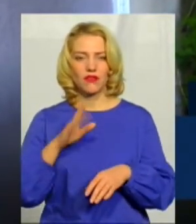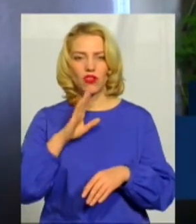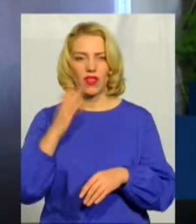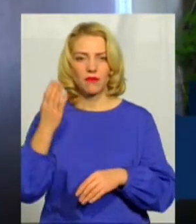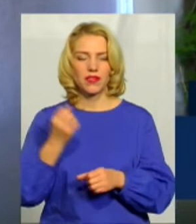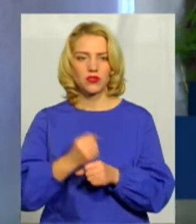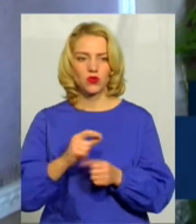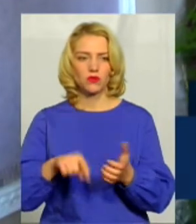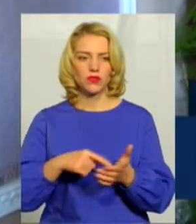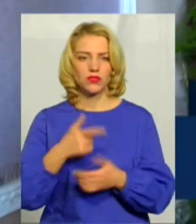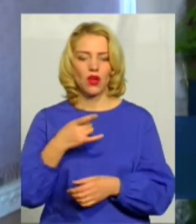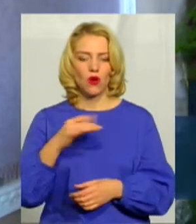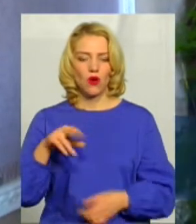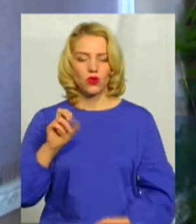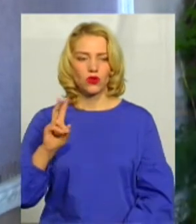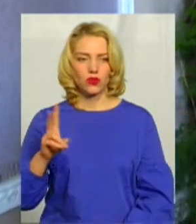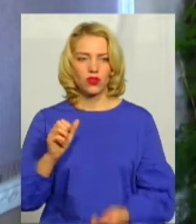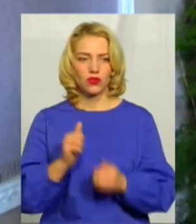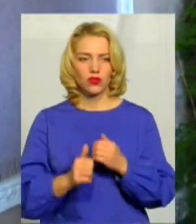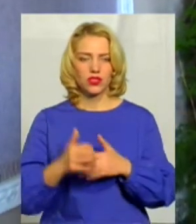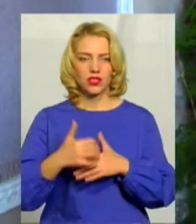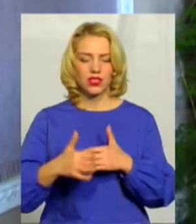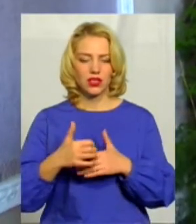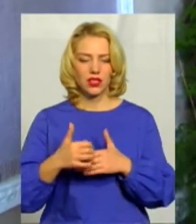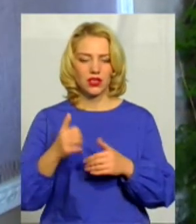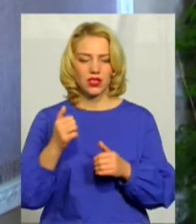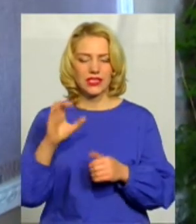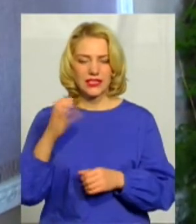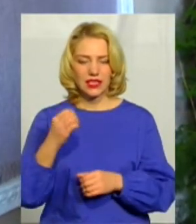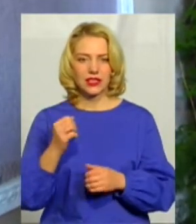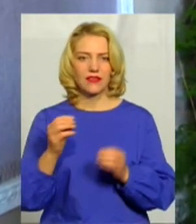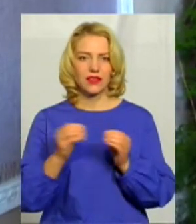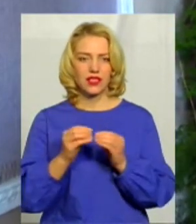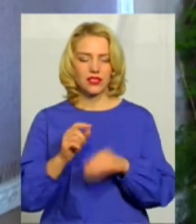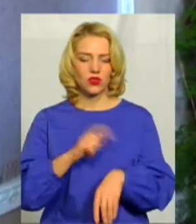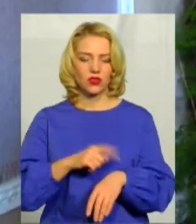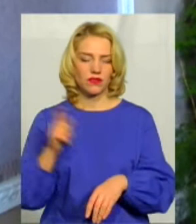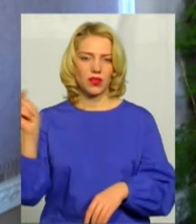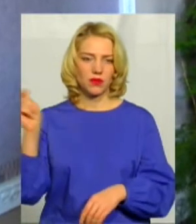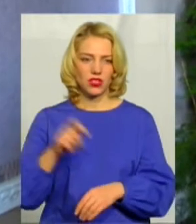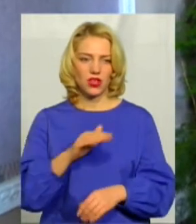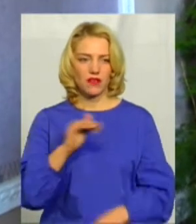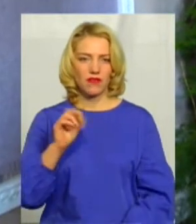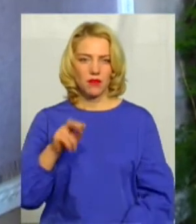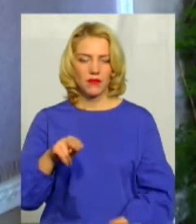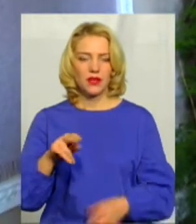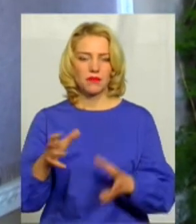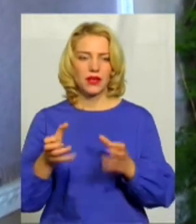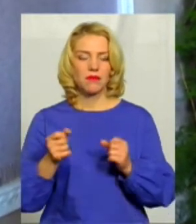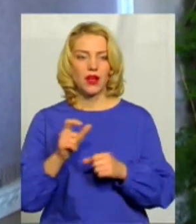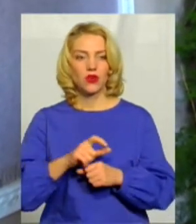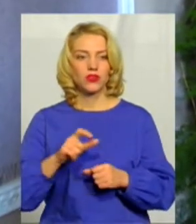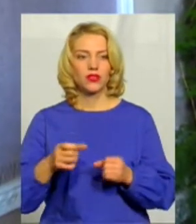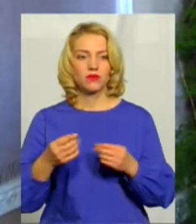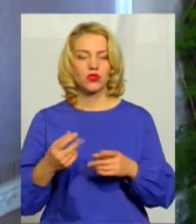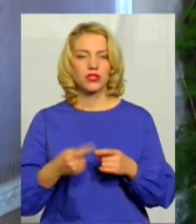місті городок зараз в лікарні. Кожні середини на 10-ту годину вона приїжджає до нас на ФАПі і на ФАПі приймає людей. Просто